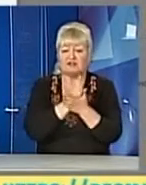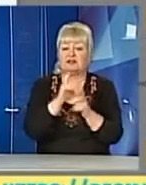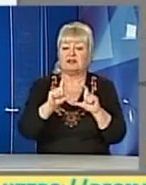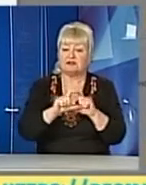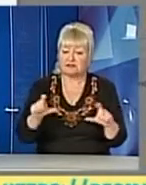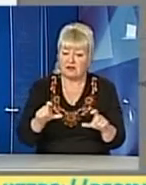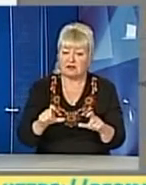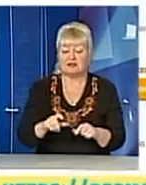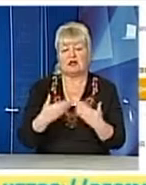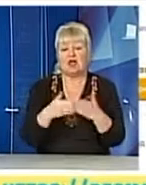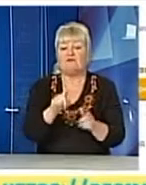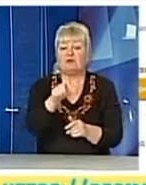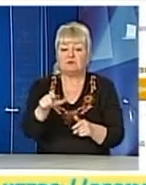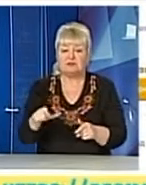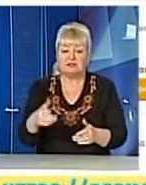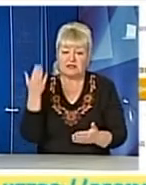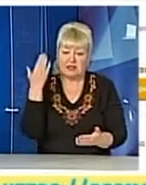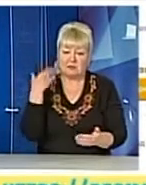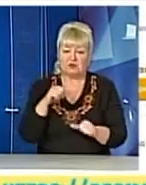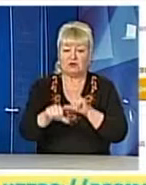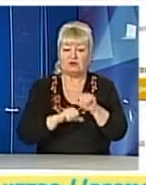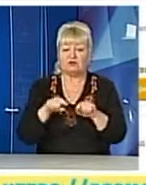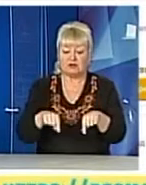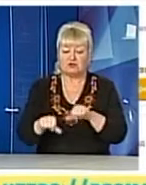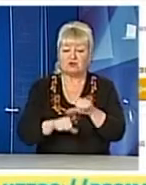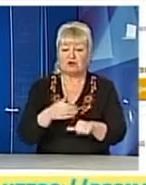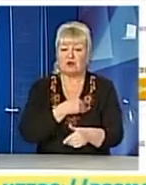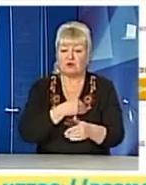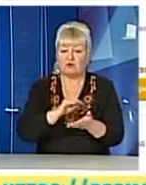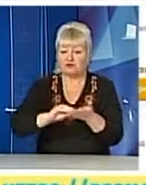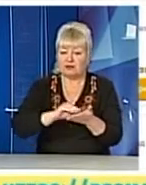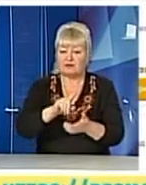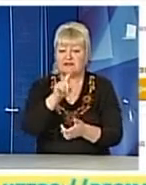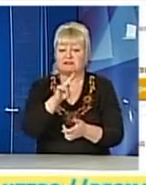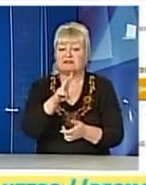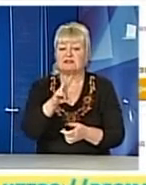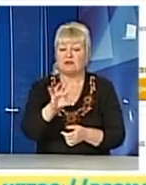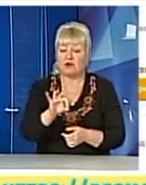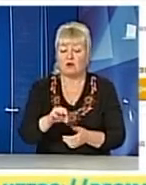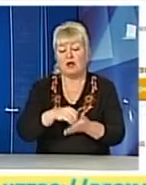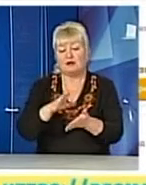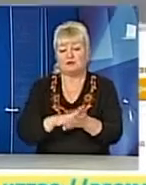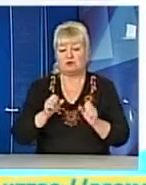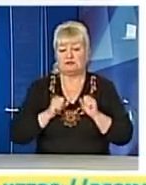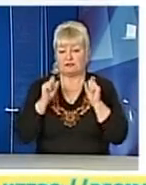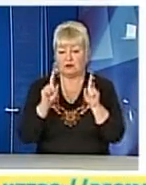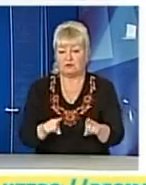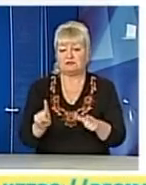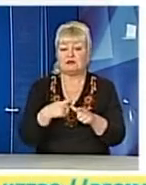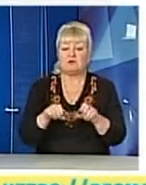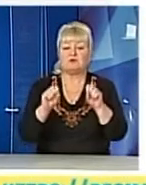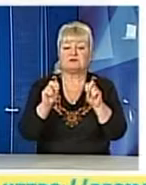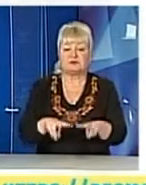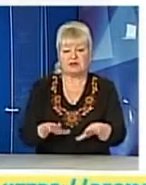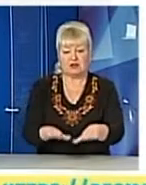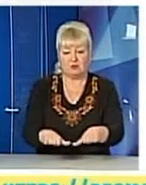Зазначу, що випускники минулих років, які цьогоріч хочуть скласти ЗНО з певних предметів, реєструються самостійно або у спеціально створених пунктах